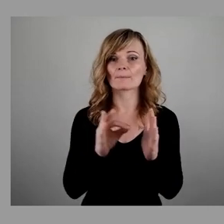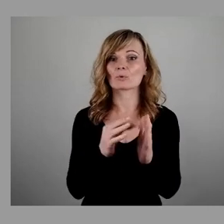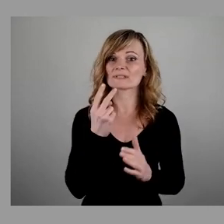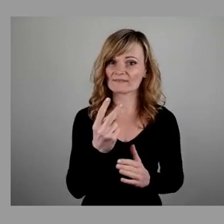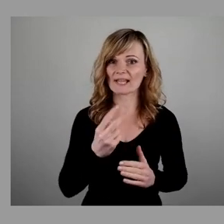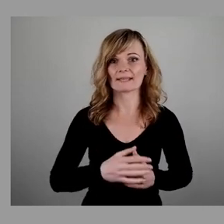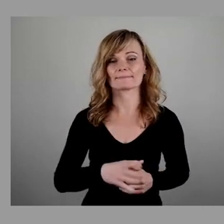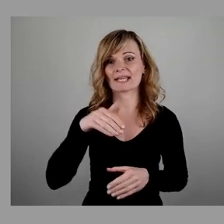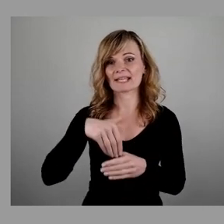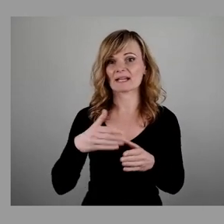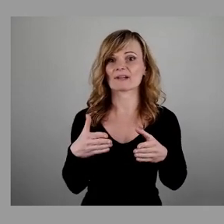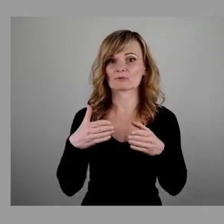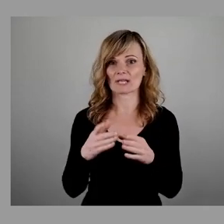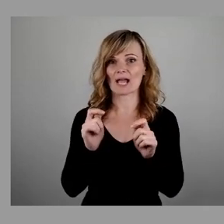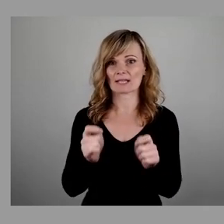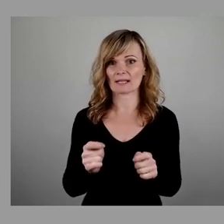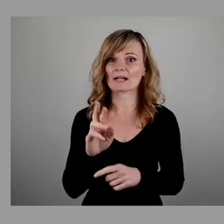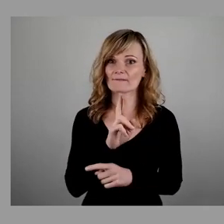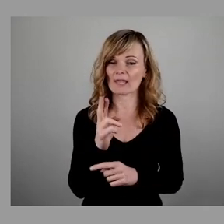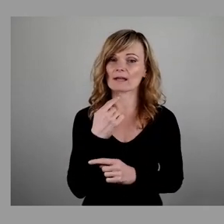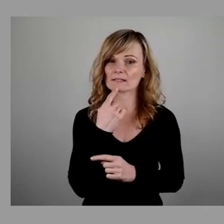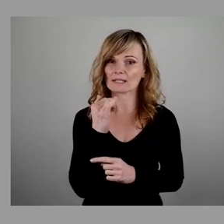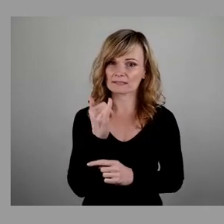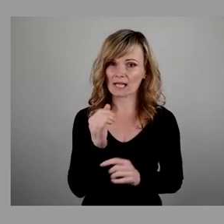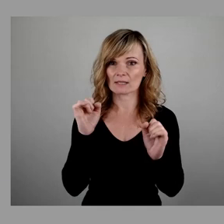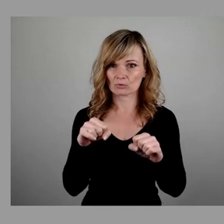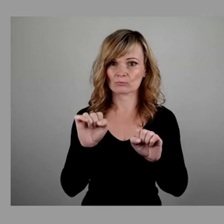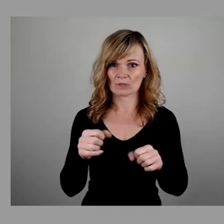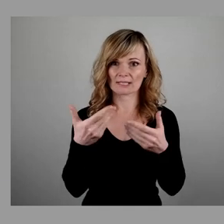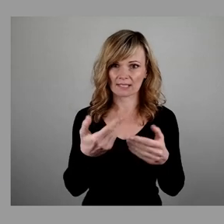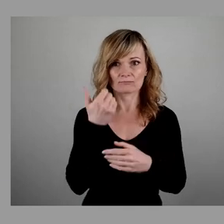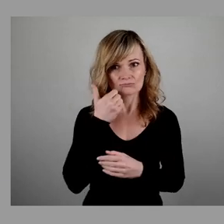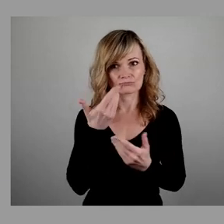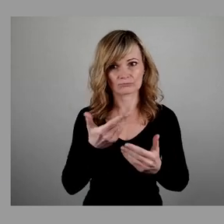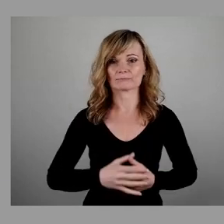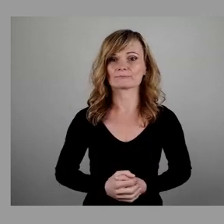Interfraktionellen Antrags ab wer hier seine Zustimmung geben kann ebenfalls das Stimmzeichen.